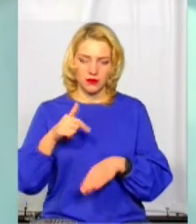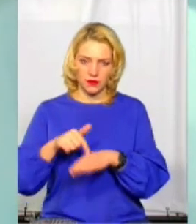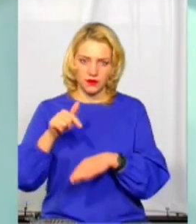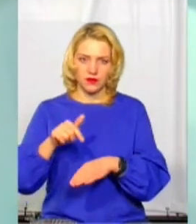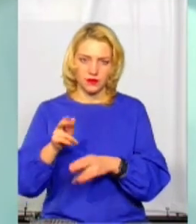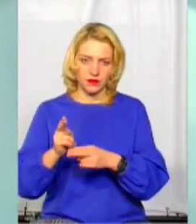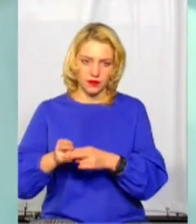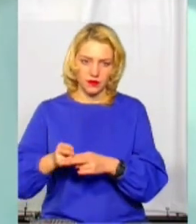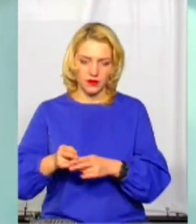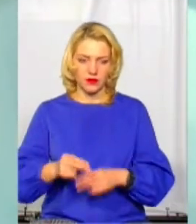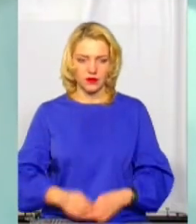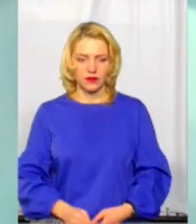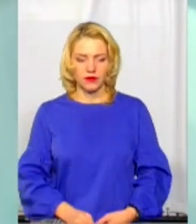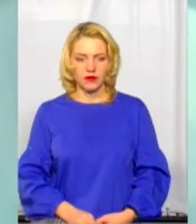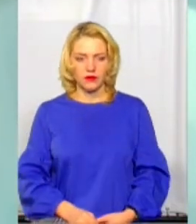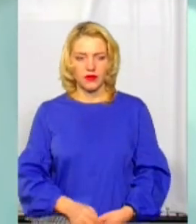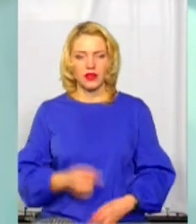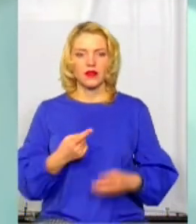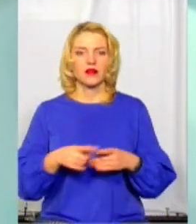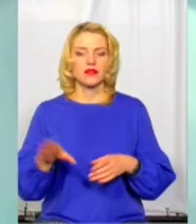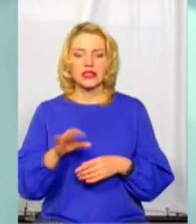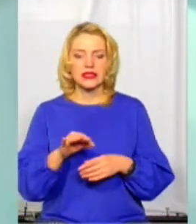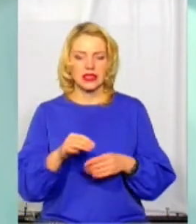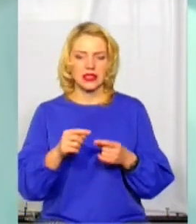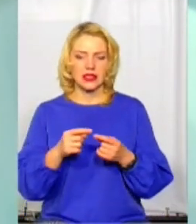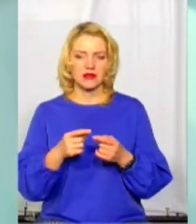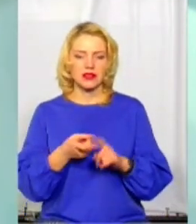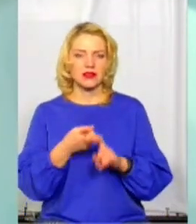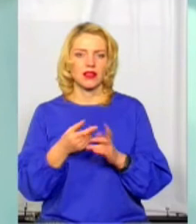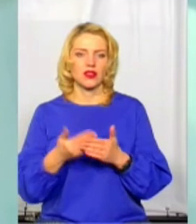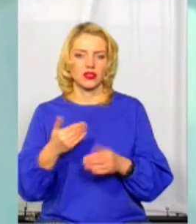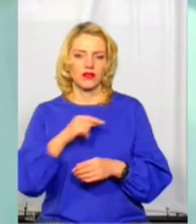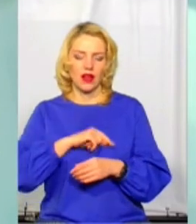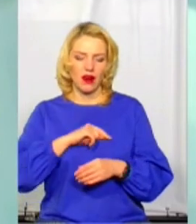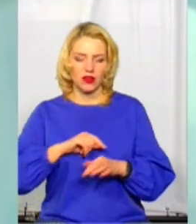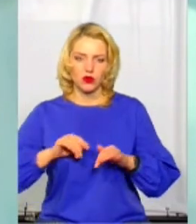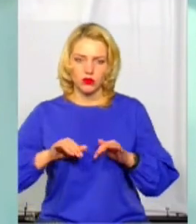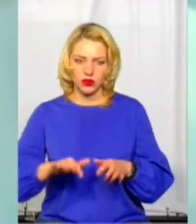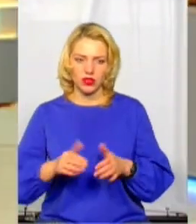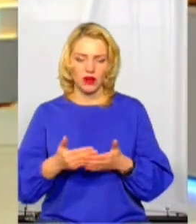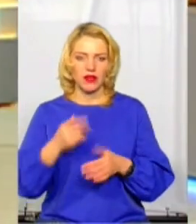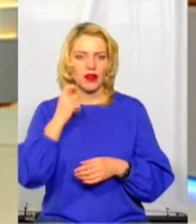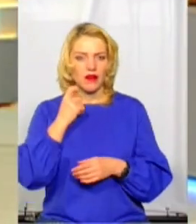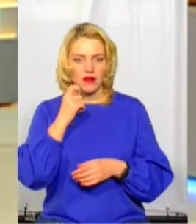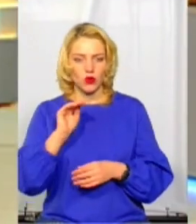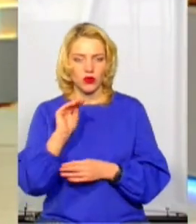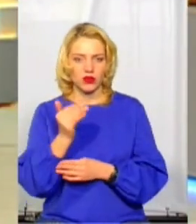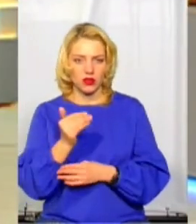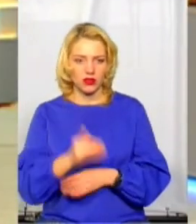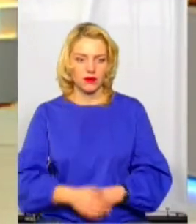вид застосований, стягнення залежності від віку, від характеру самої події, але в цілому, звісно, зреагує поліцейський, однозначно.